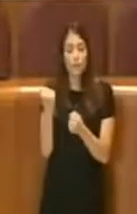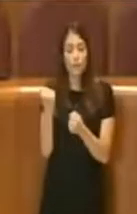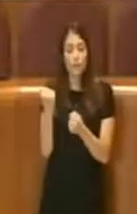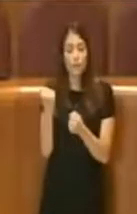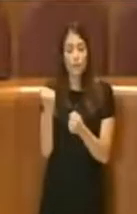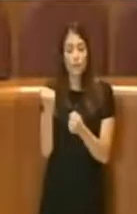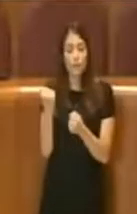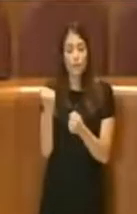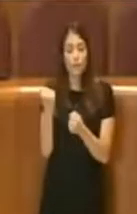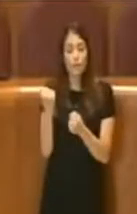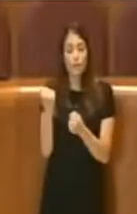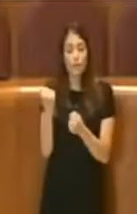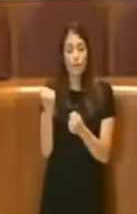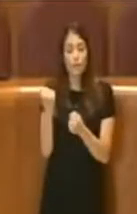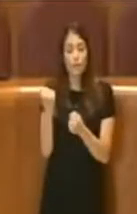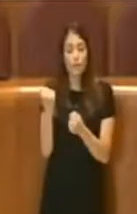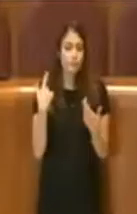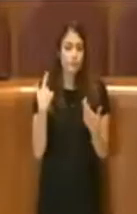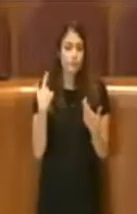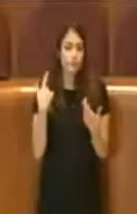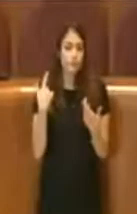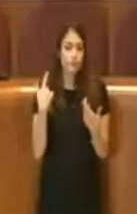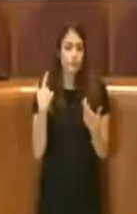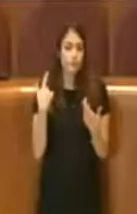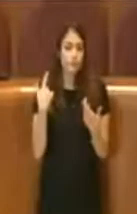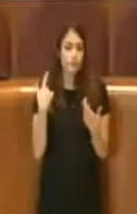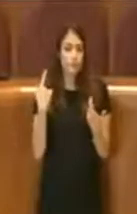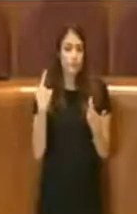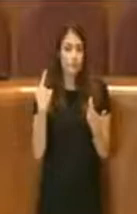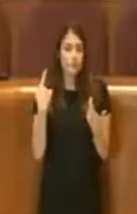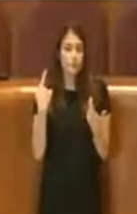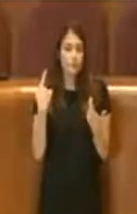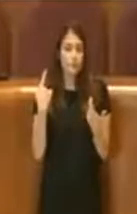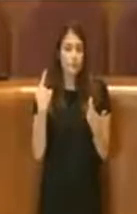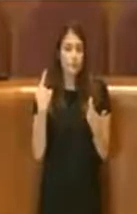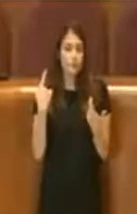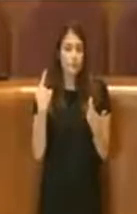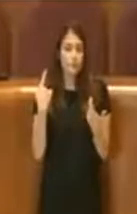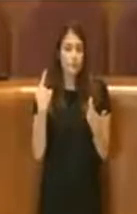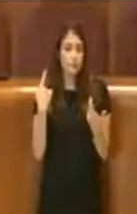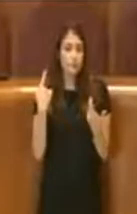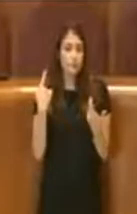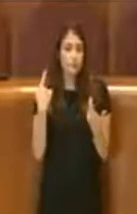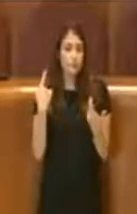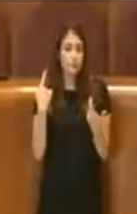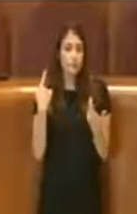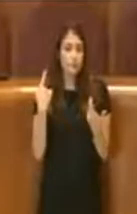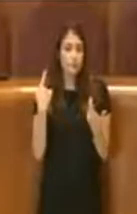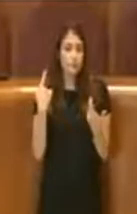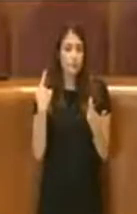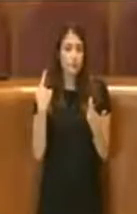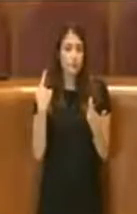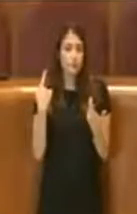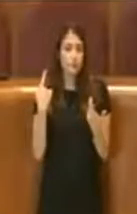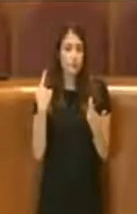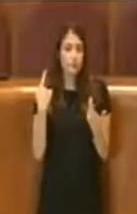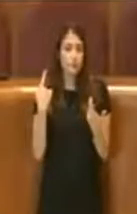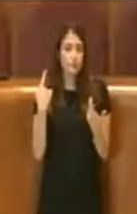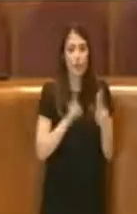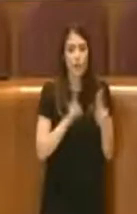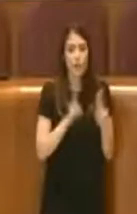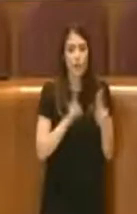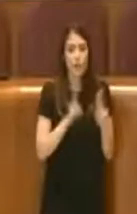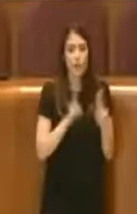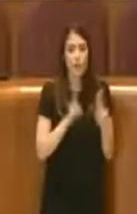ricordare l'ostitente contrasto con tutte le convenzioni e i trattati internazionali o anche con la